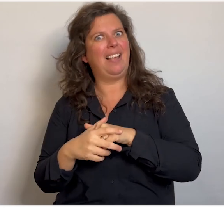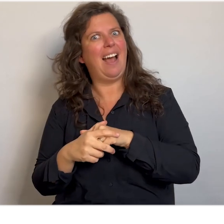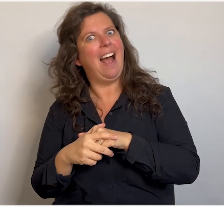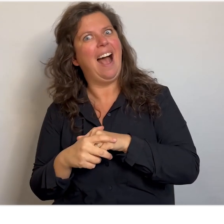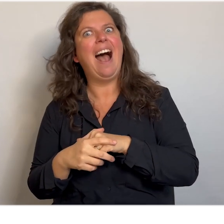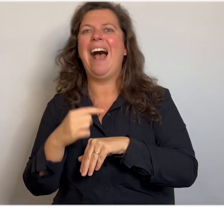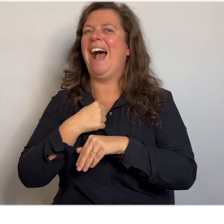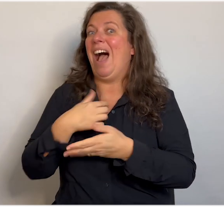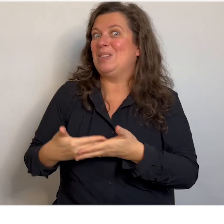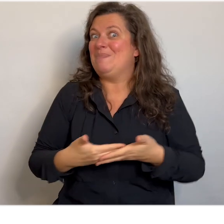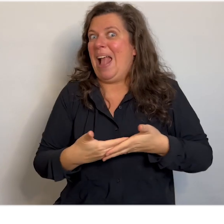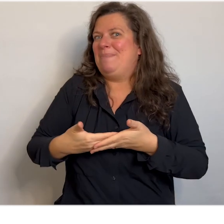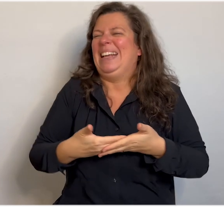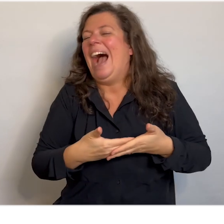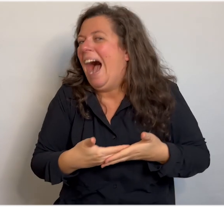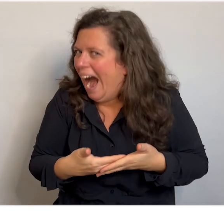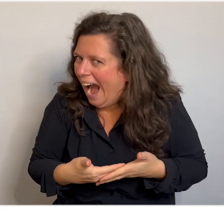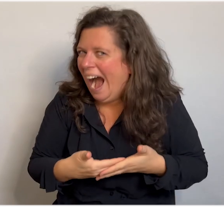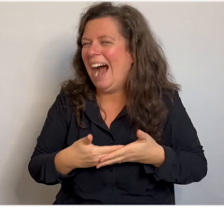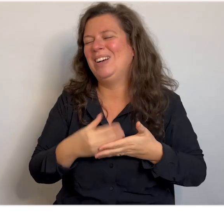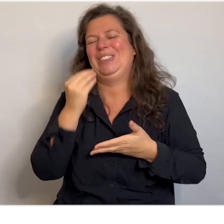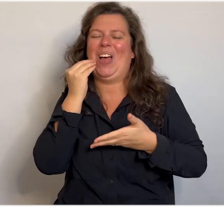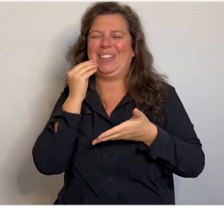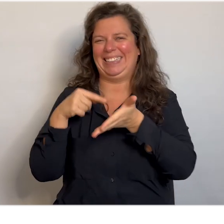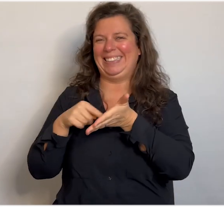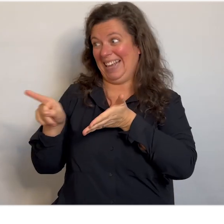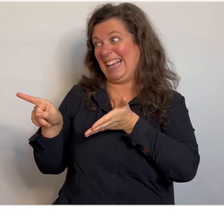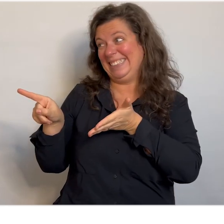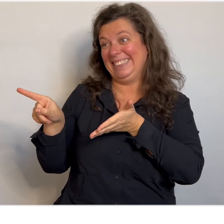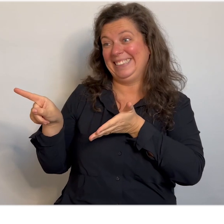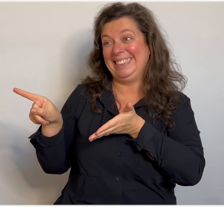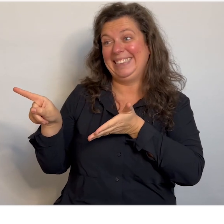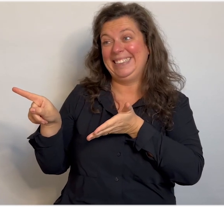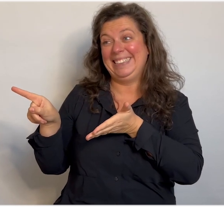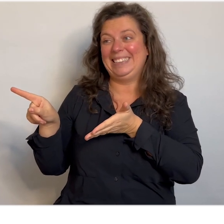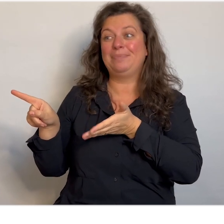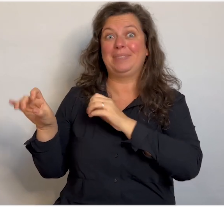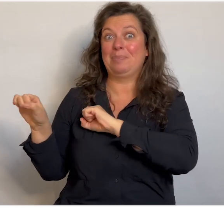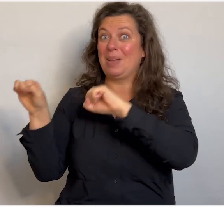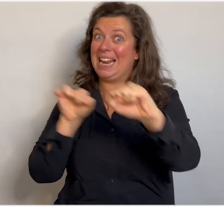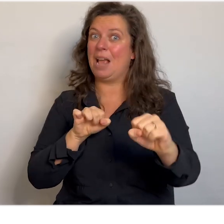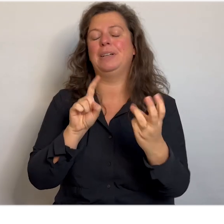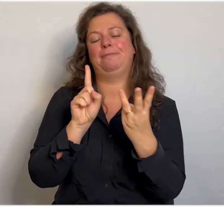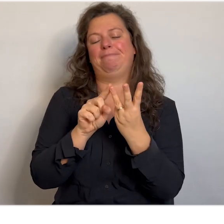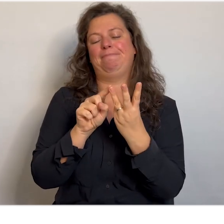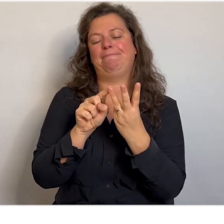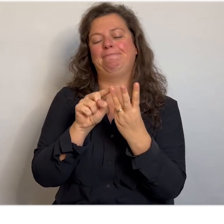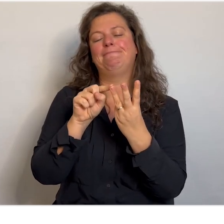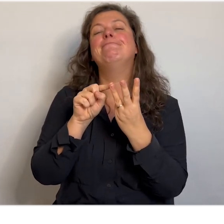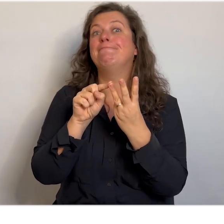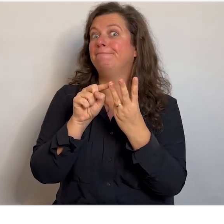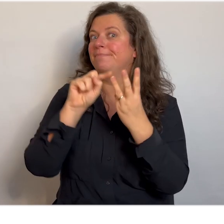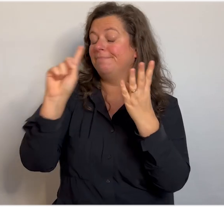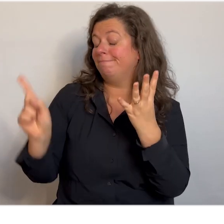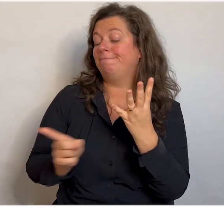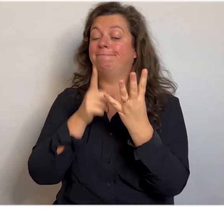Toen ik nog een babytje was. Zo schattig. Dit ben ik. Die neem ik mee. Dat is